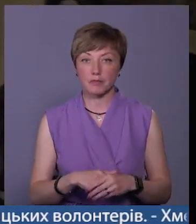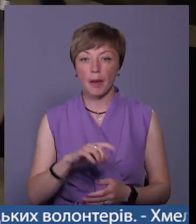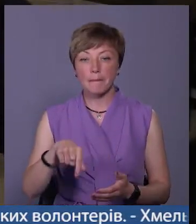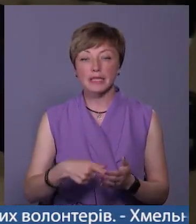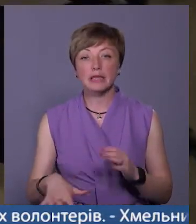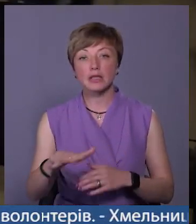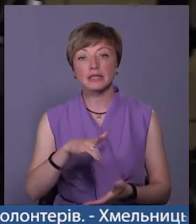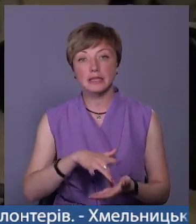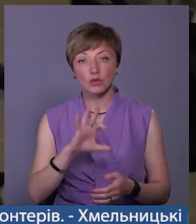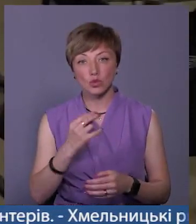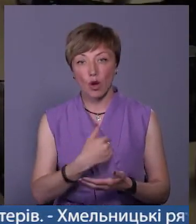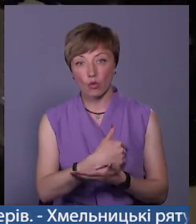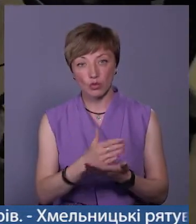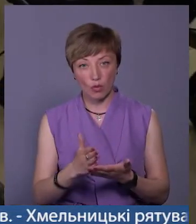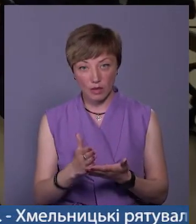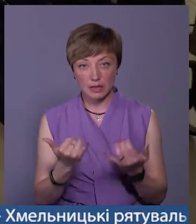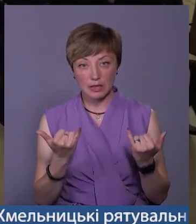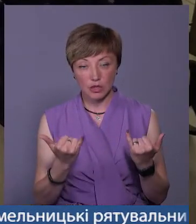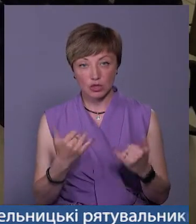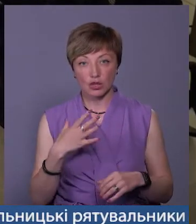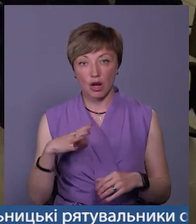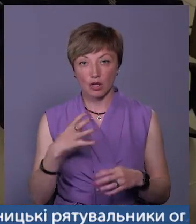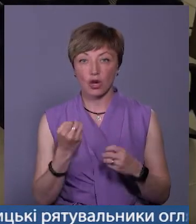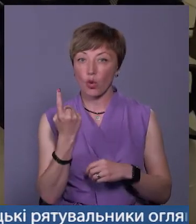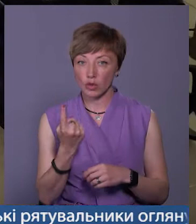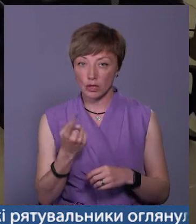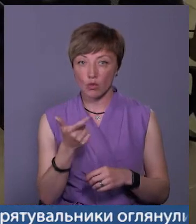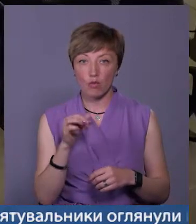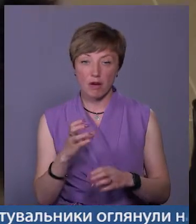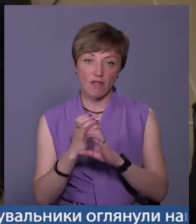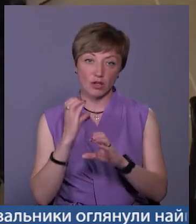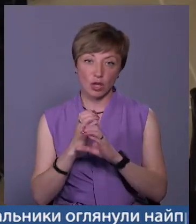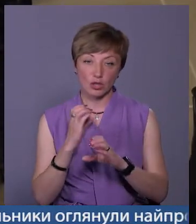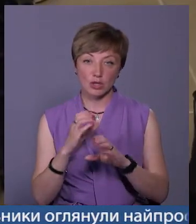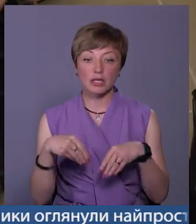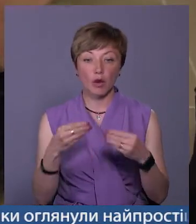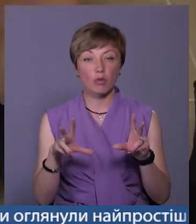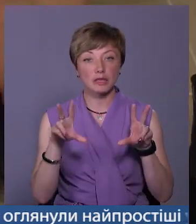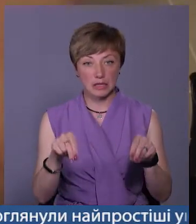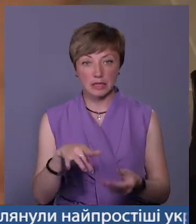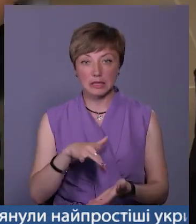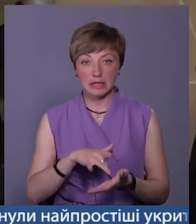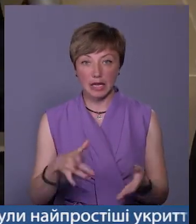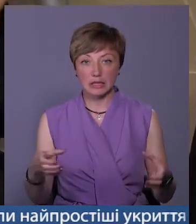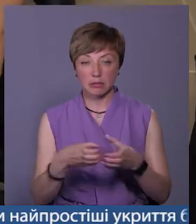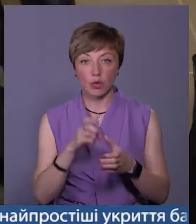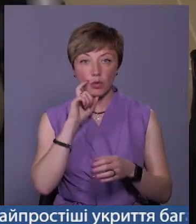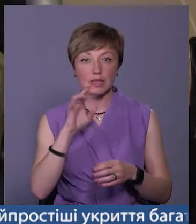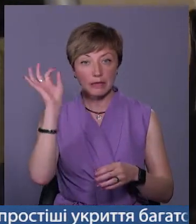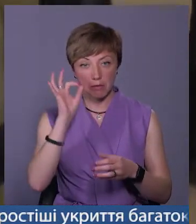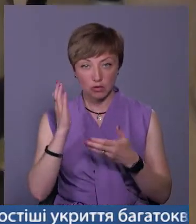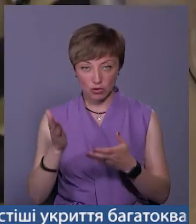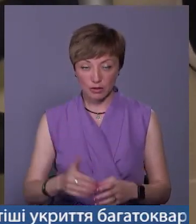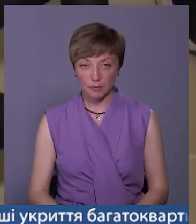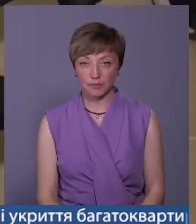територіальний центр соціального обслуговування нині чекає на ще один гуманітарний вантаж. Надати його обіцяє Центральна спілка українців в Німеччині.